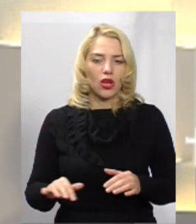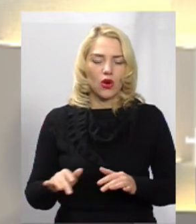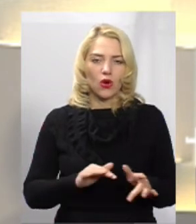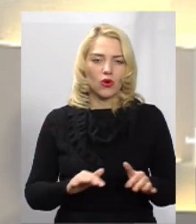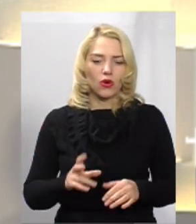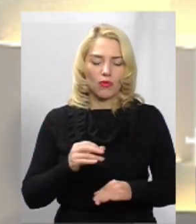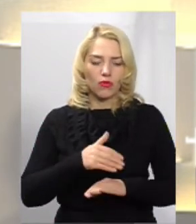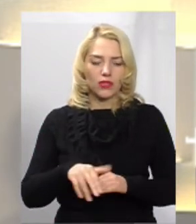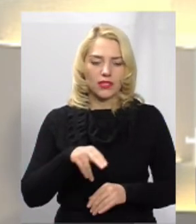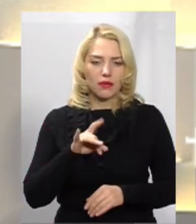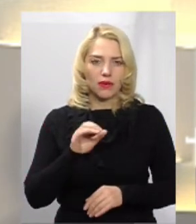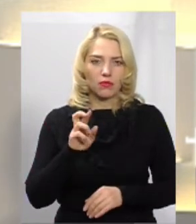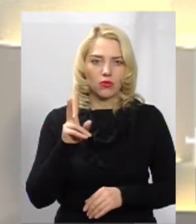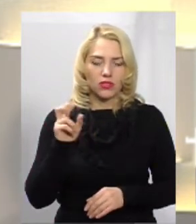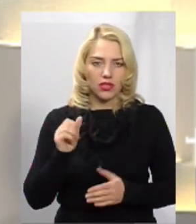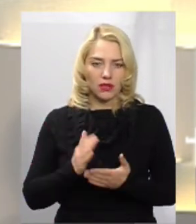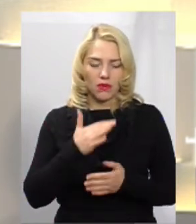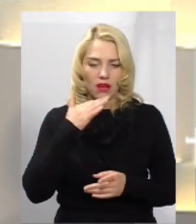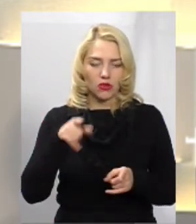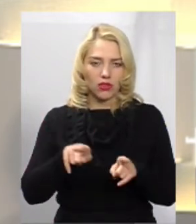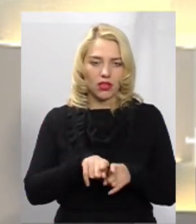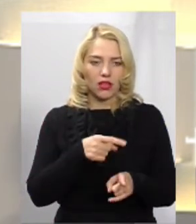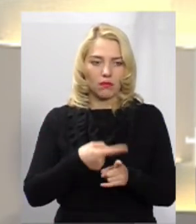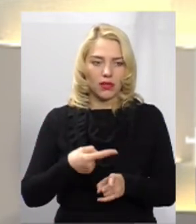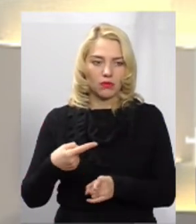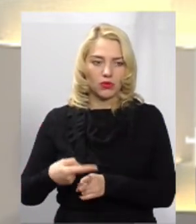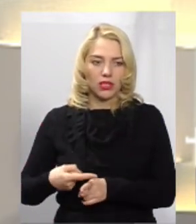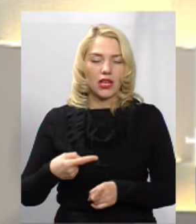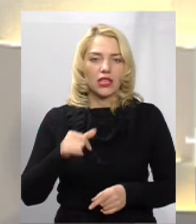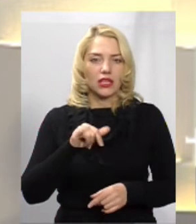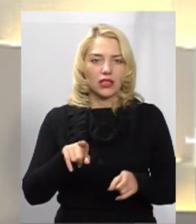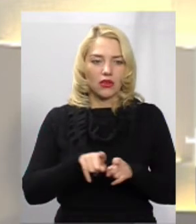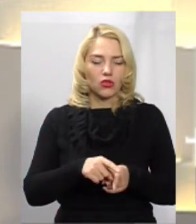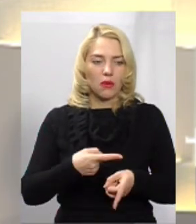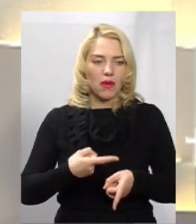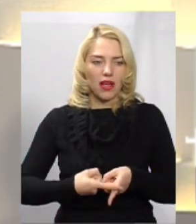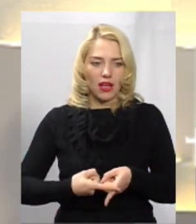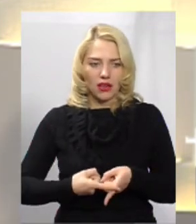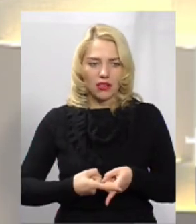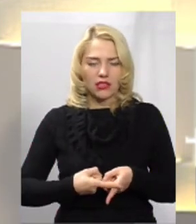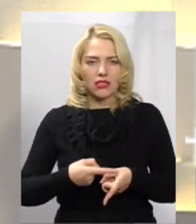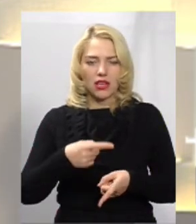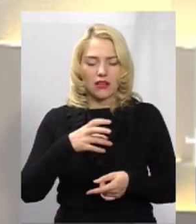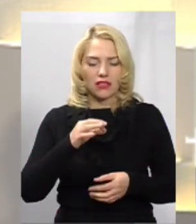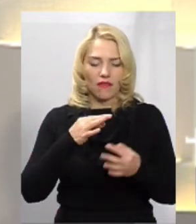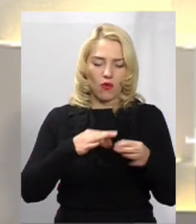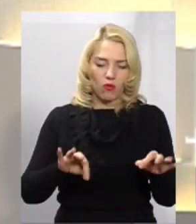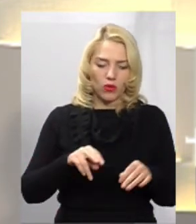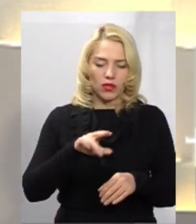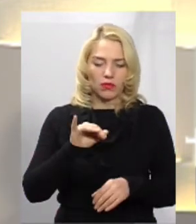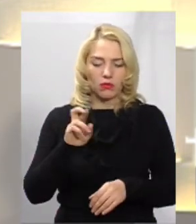То і по Прибузькій таких перехресть багато є. Це і перехрестя Свободи Прибузька